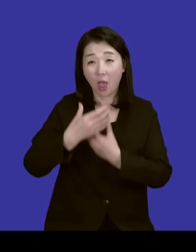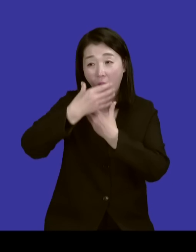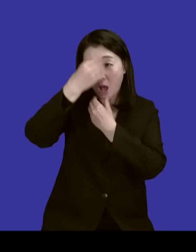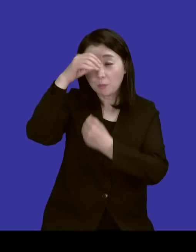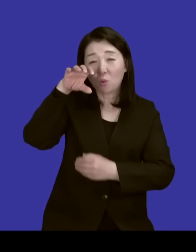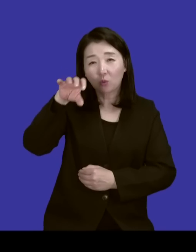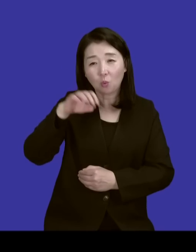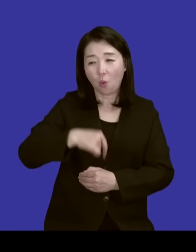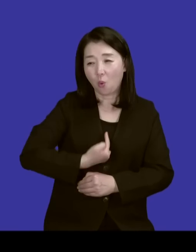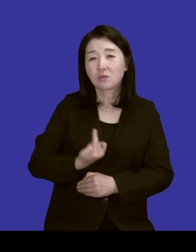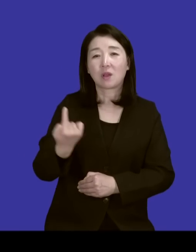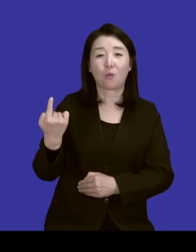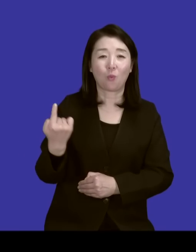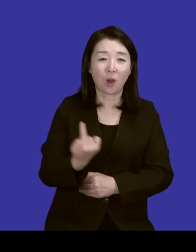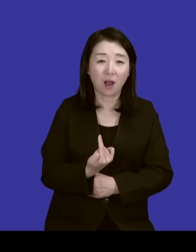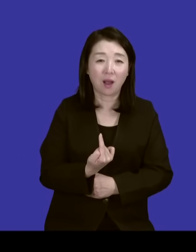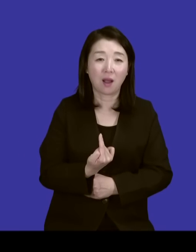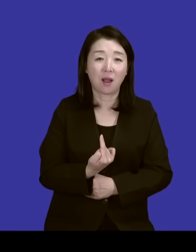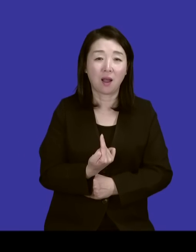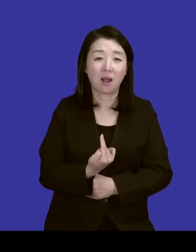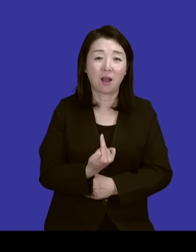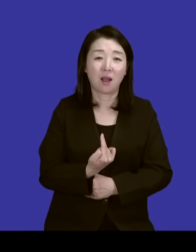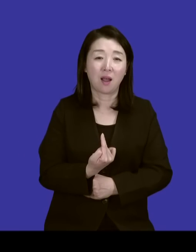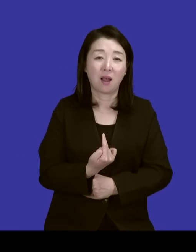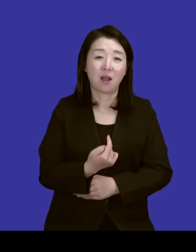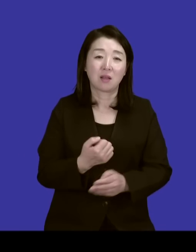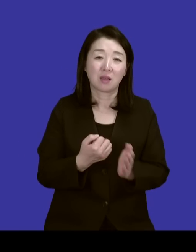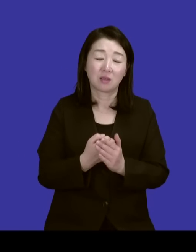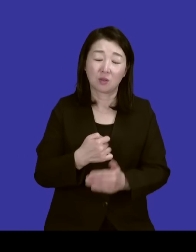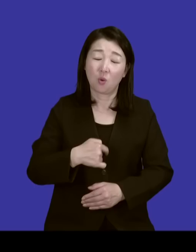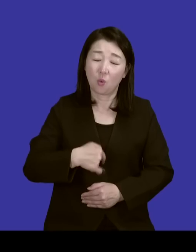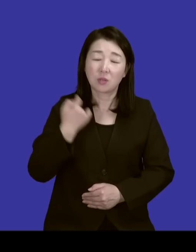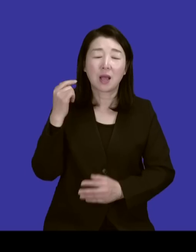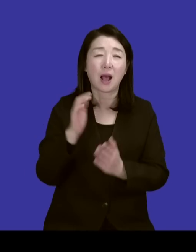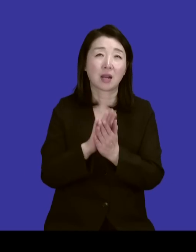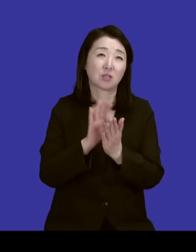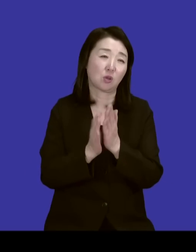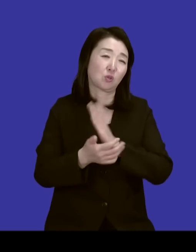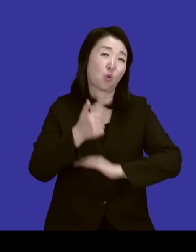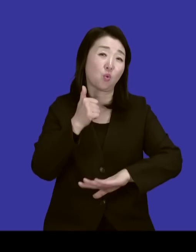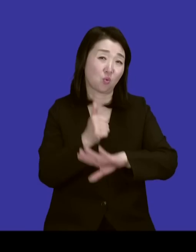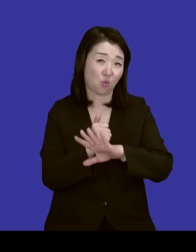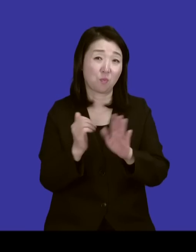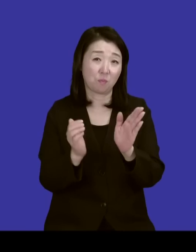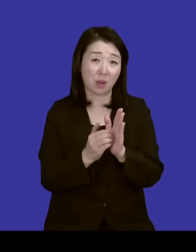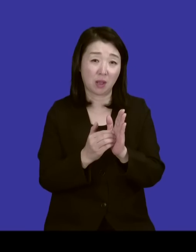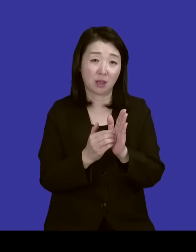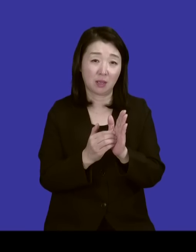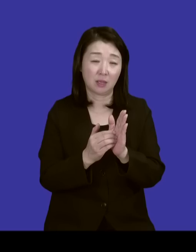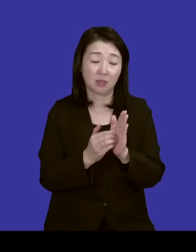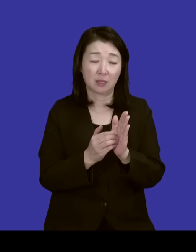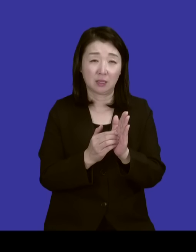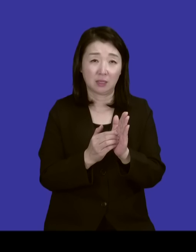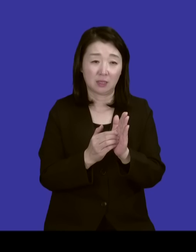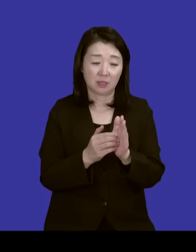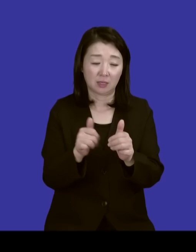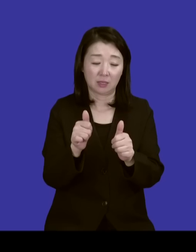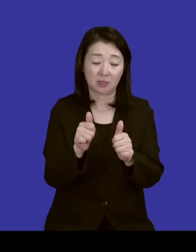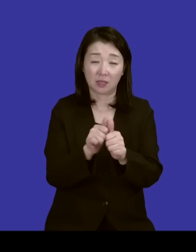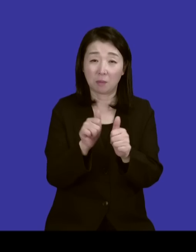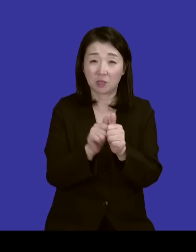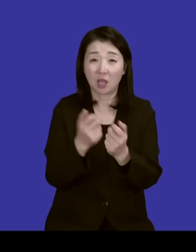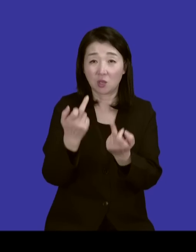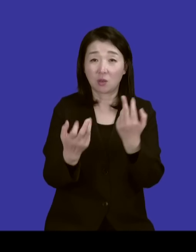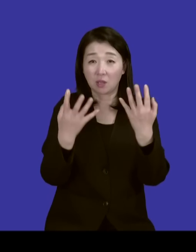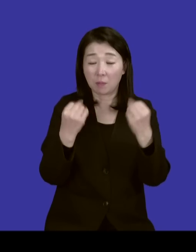학교에서 어떤 그런 걸로 많이 크게 좀 성공하신 분이에요. 근데 남자 형제가 많은데 아버지가